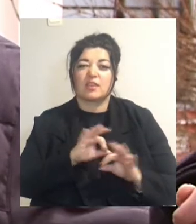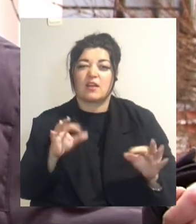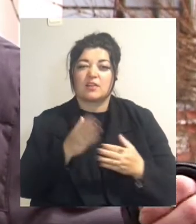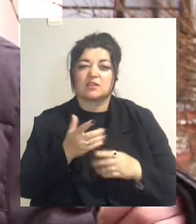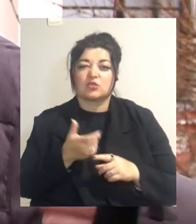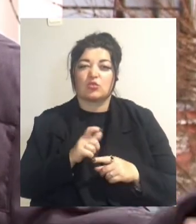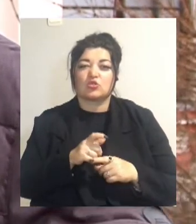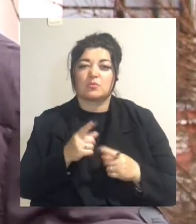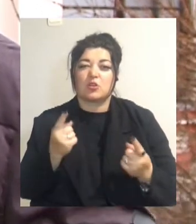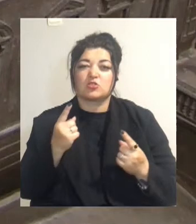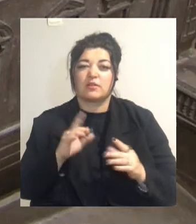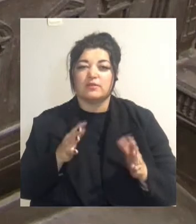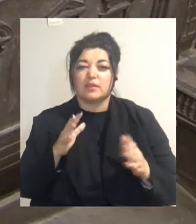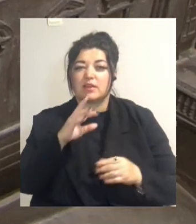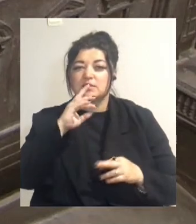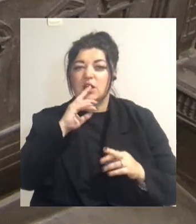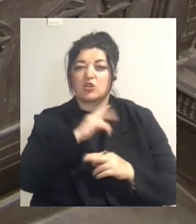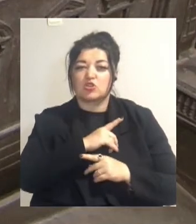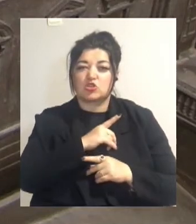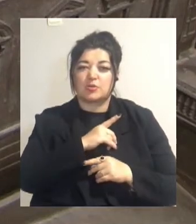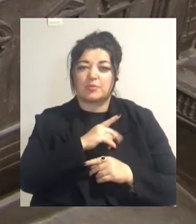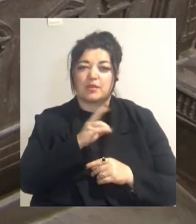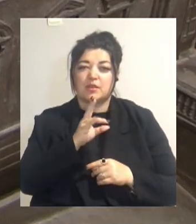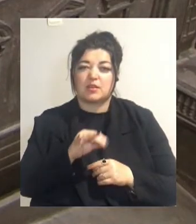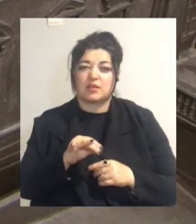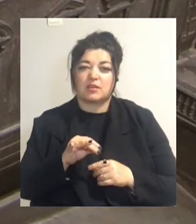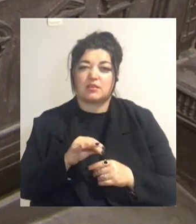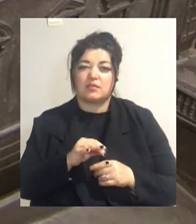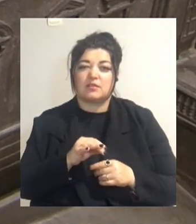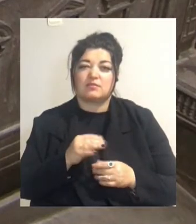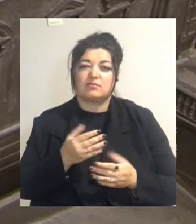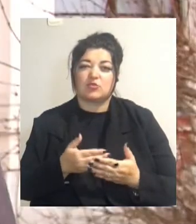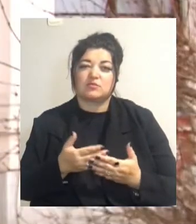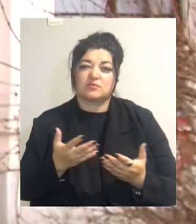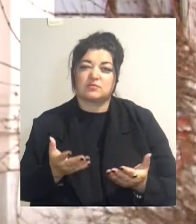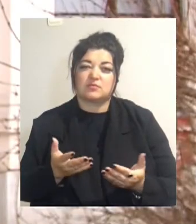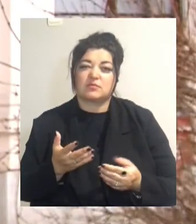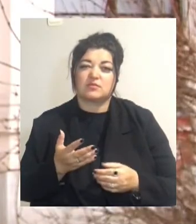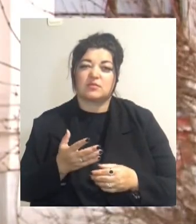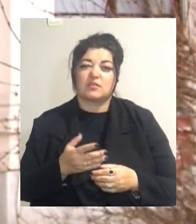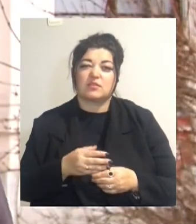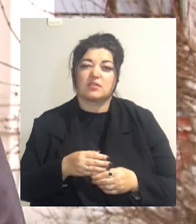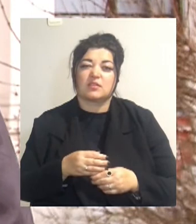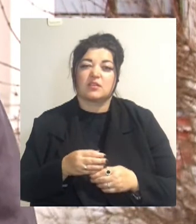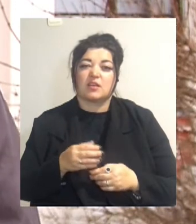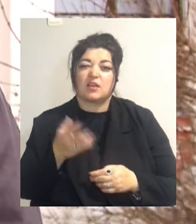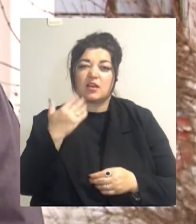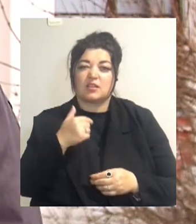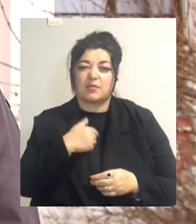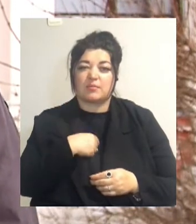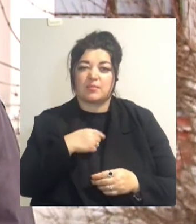ошибки, ну, человеческий фактор. Якщо ми брали лазерний сканер або навіть фотограметр, коли ми знімаємо фасад,